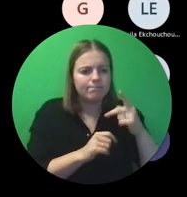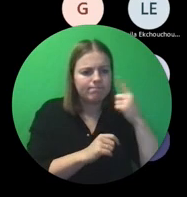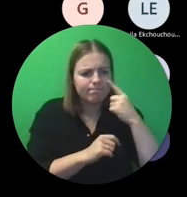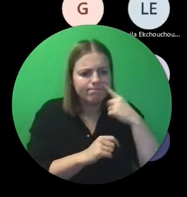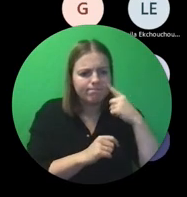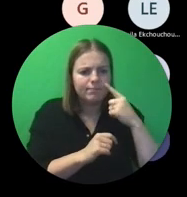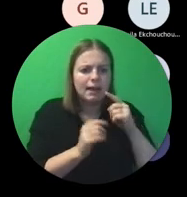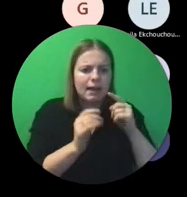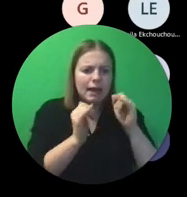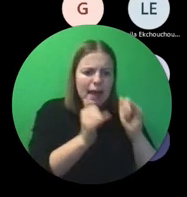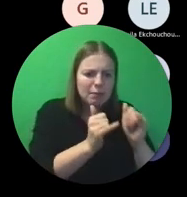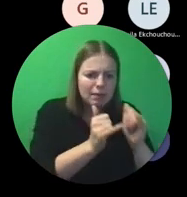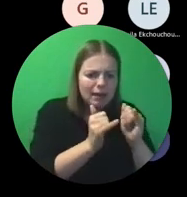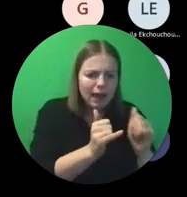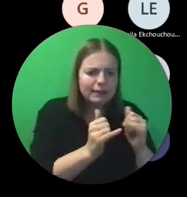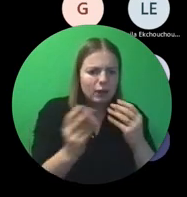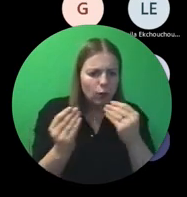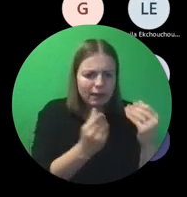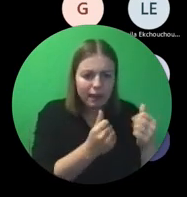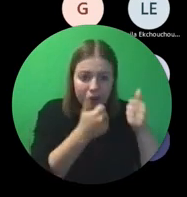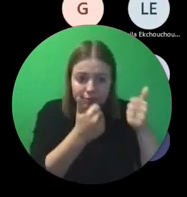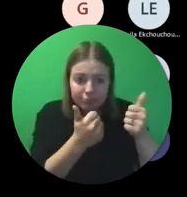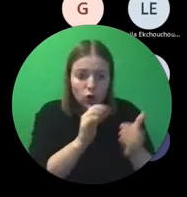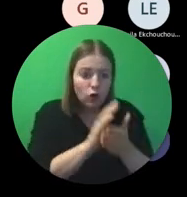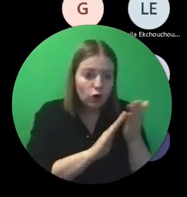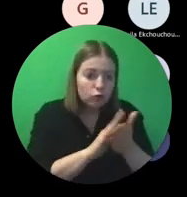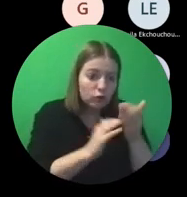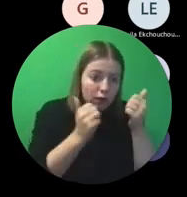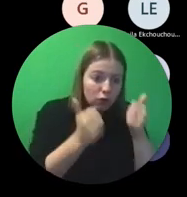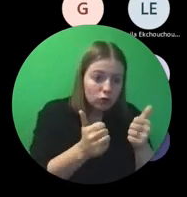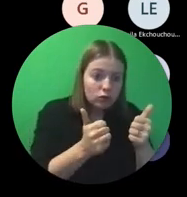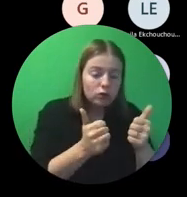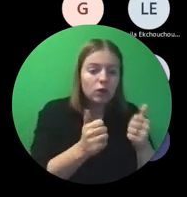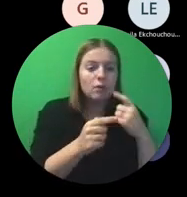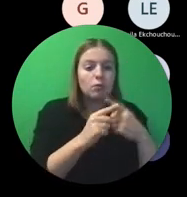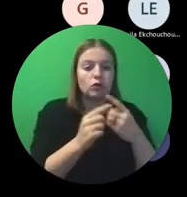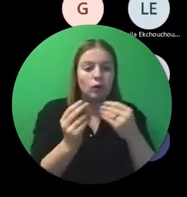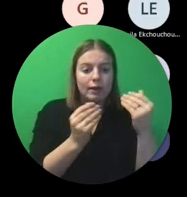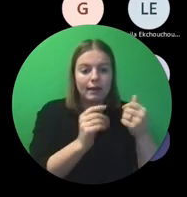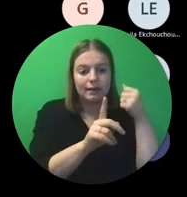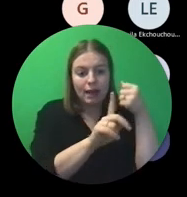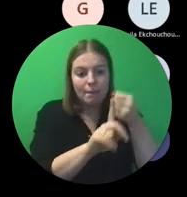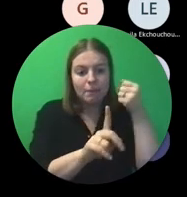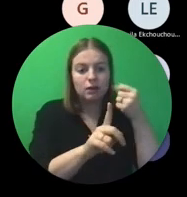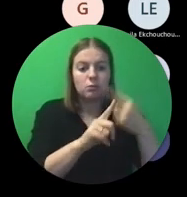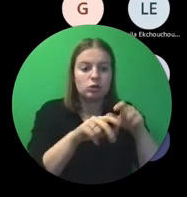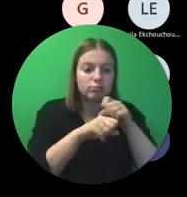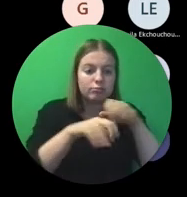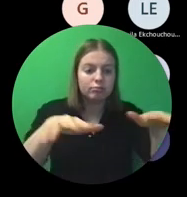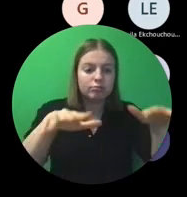implementatie, kwaliteit van implementatie, van uitvoering, en kwaliteit van impact en disseminatie.